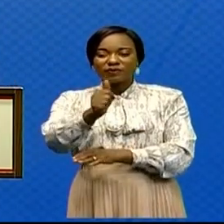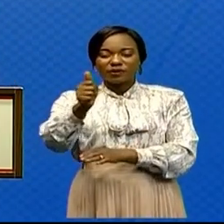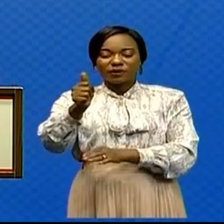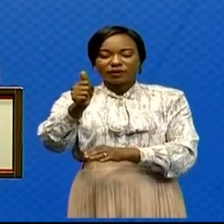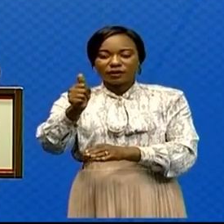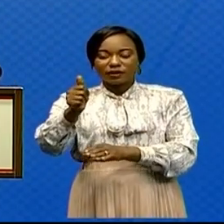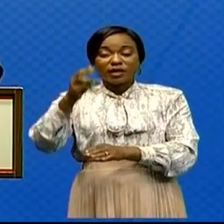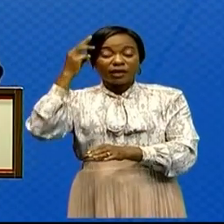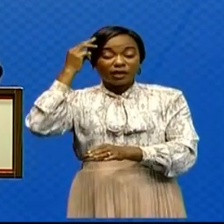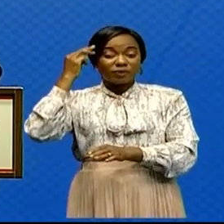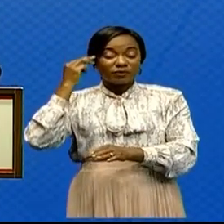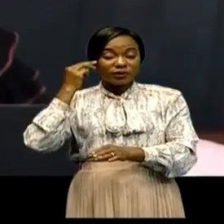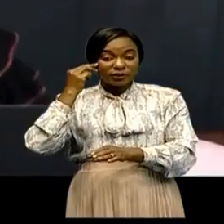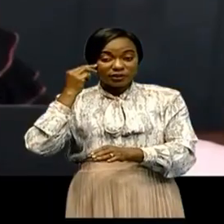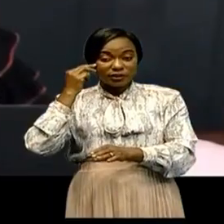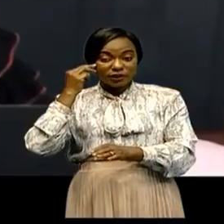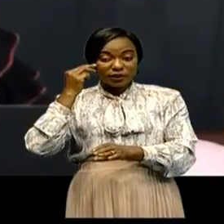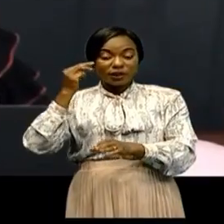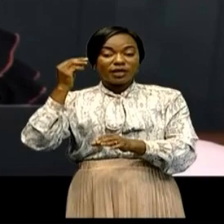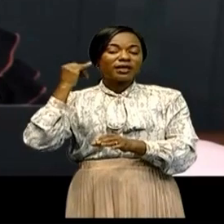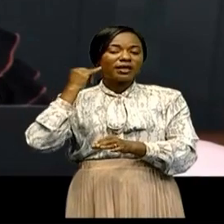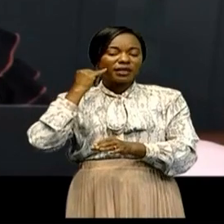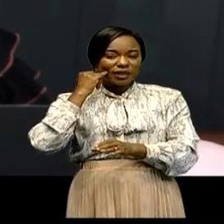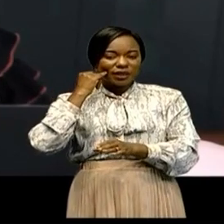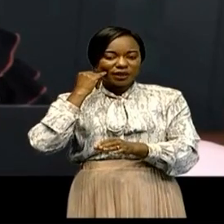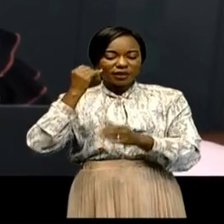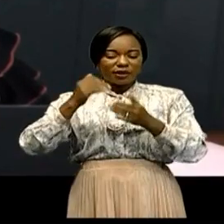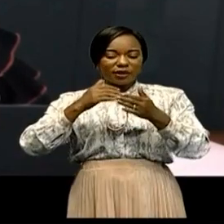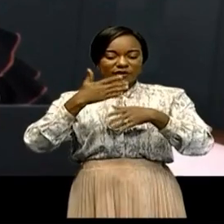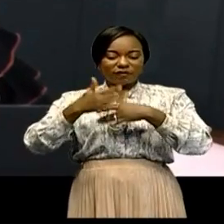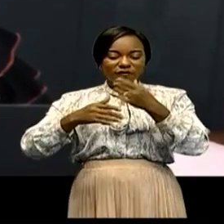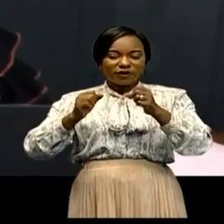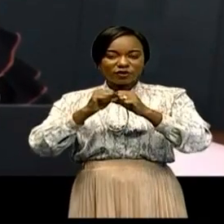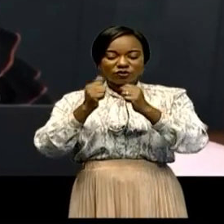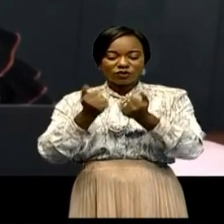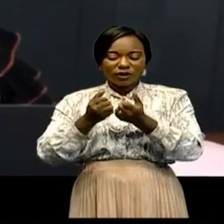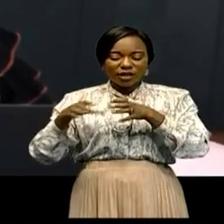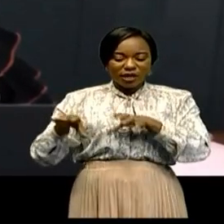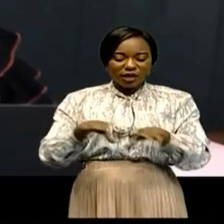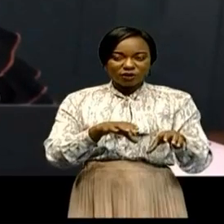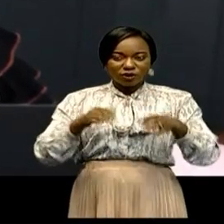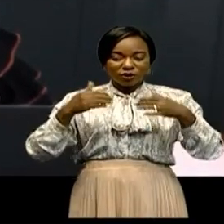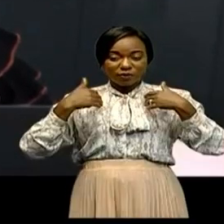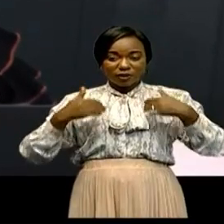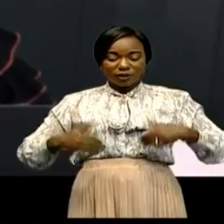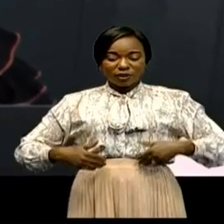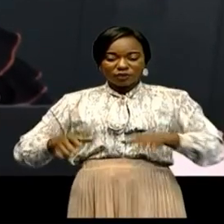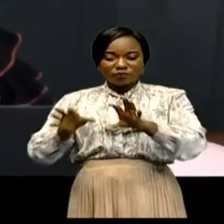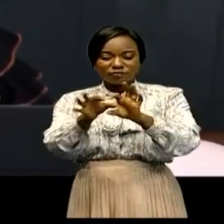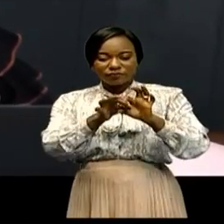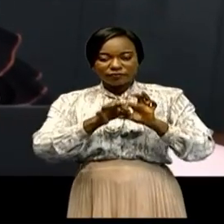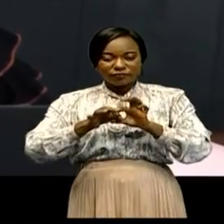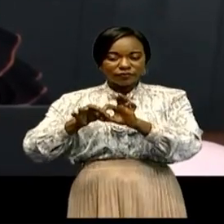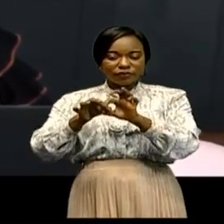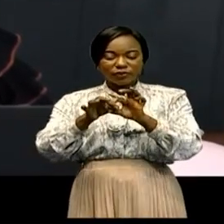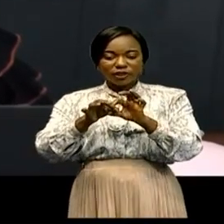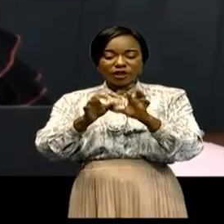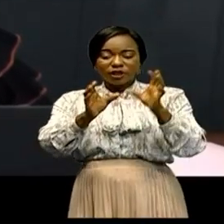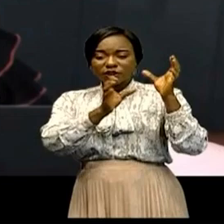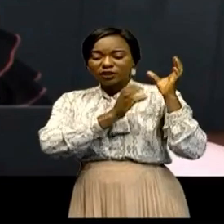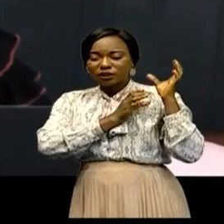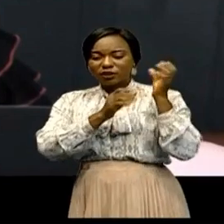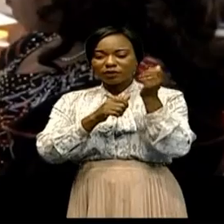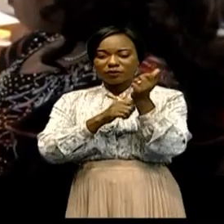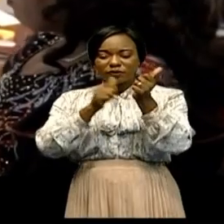La ministre est déléguée près le ministre des Affaires sociales, Action humanitaire et Solidarité nationale, chargée des